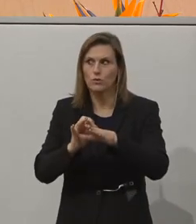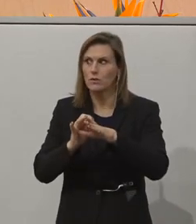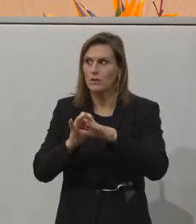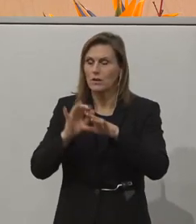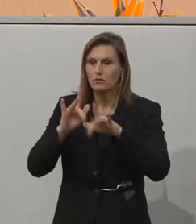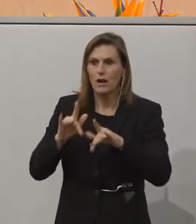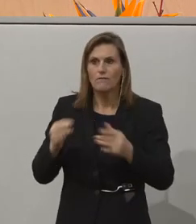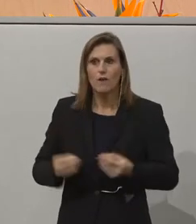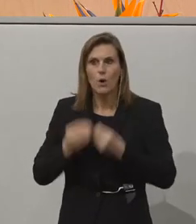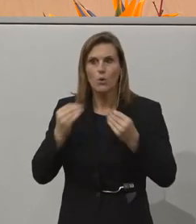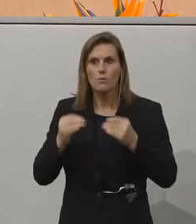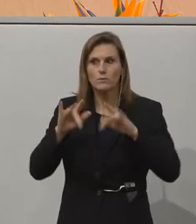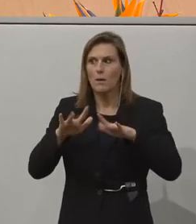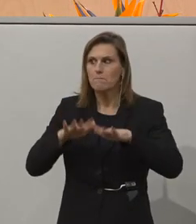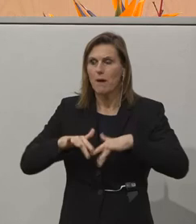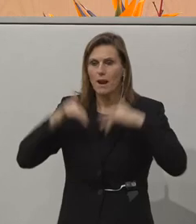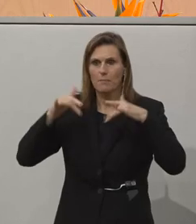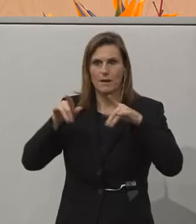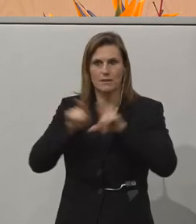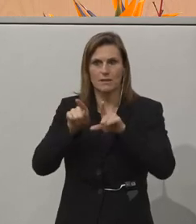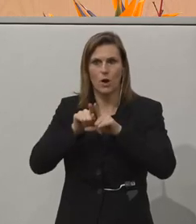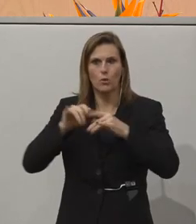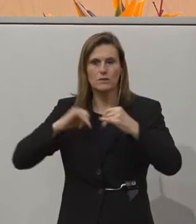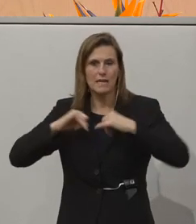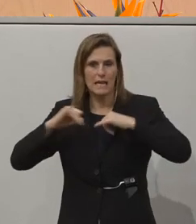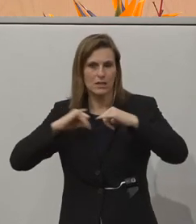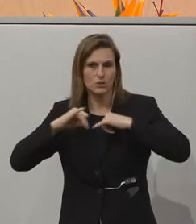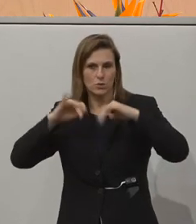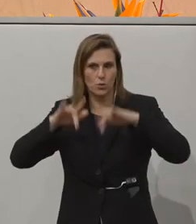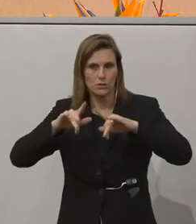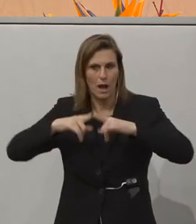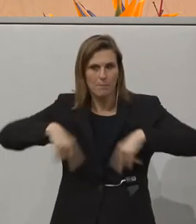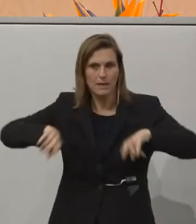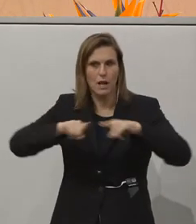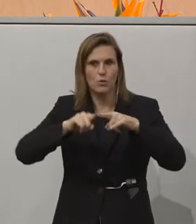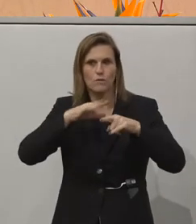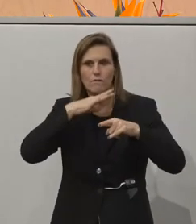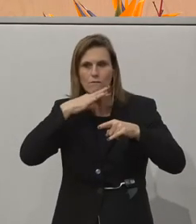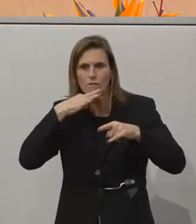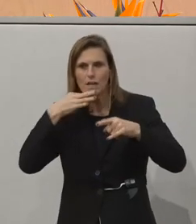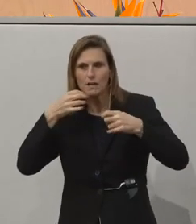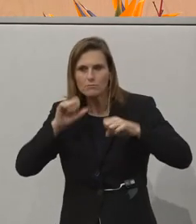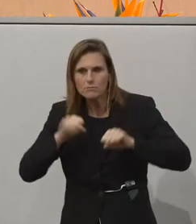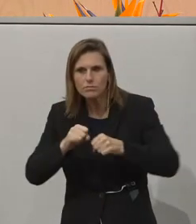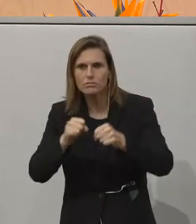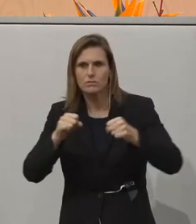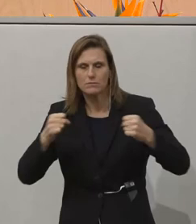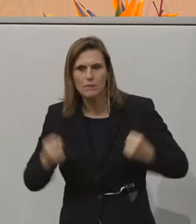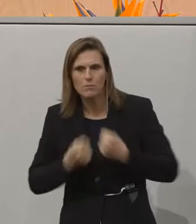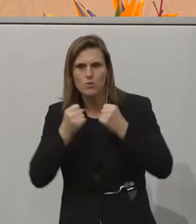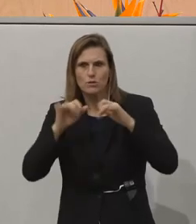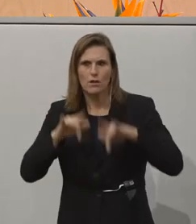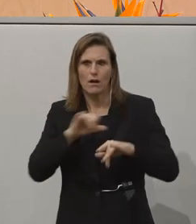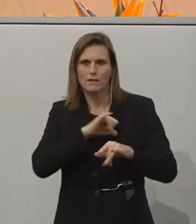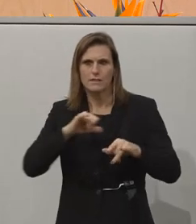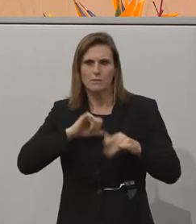weil wir als Parlament und als Parlamentsdirektion sehr viel unternehmen, um selbst den